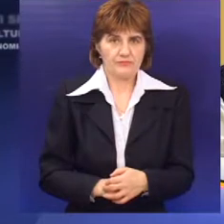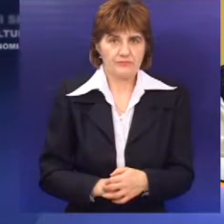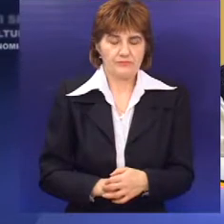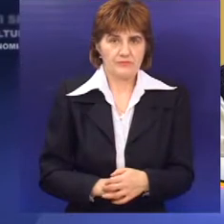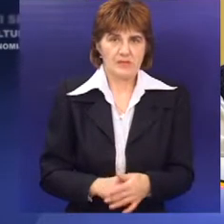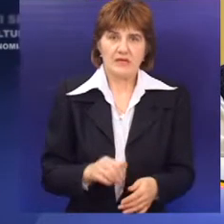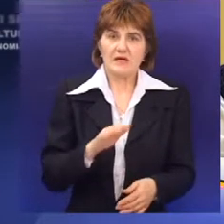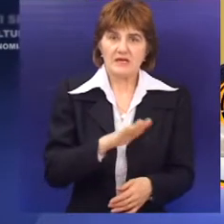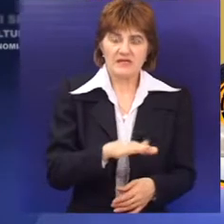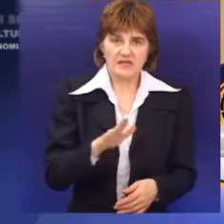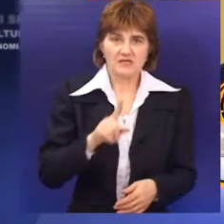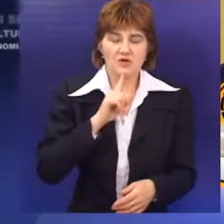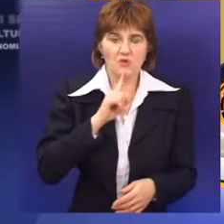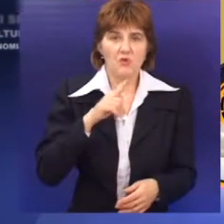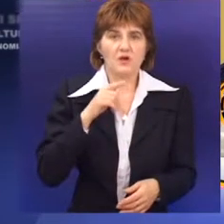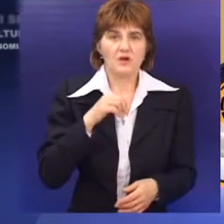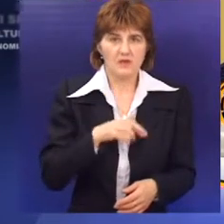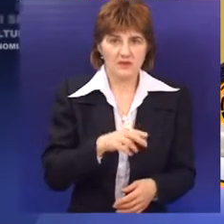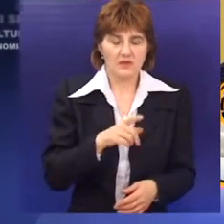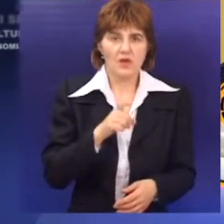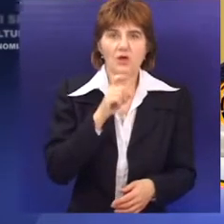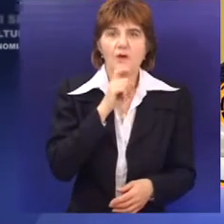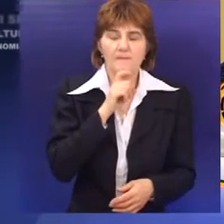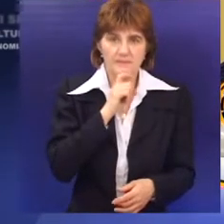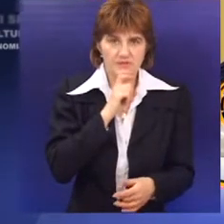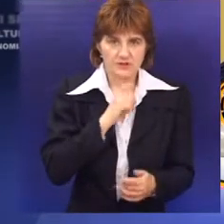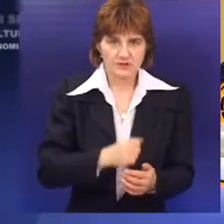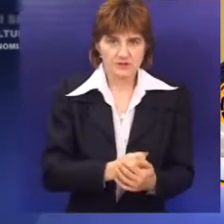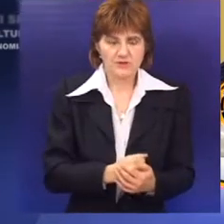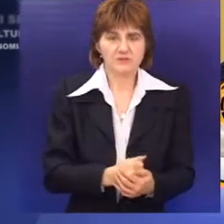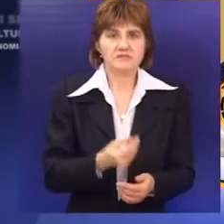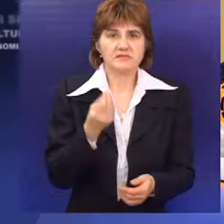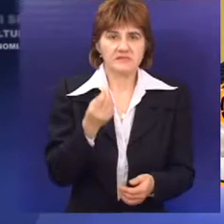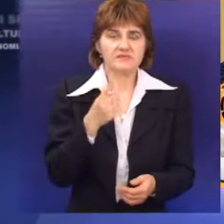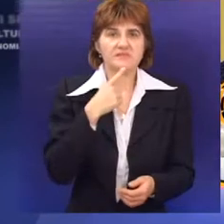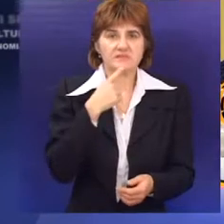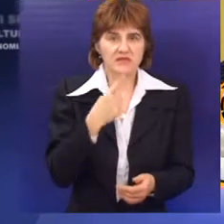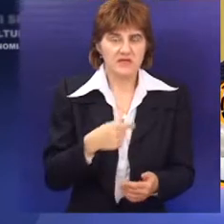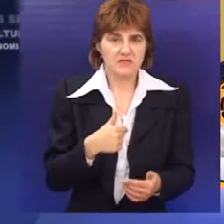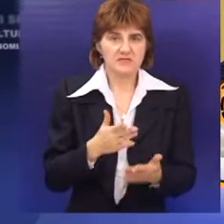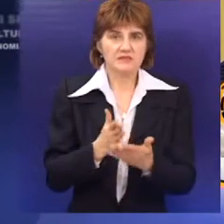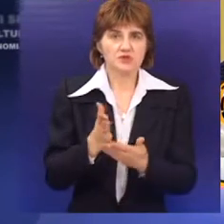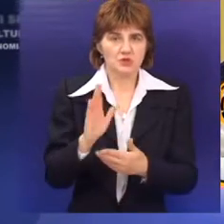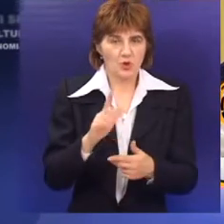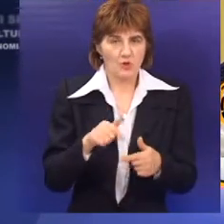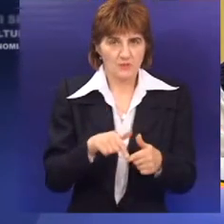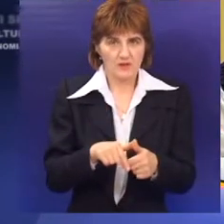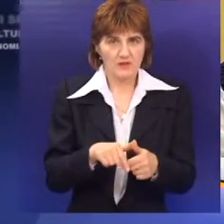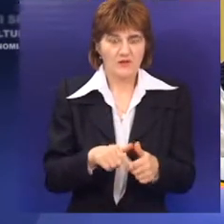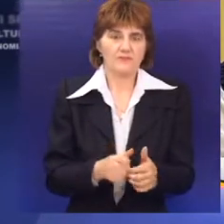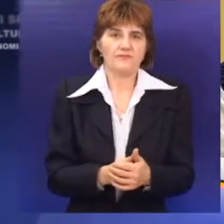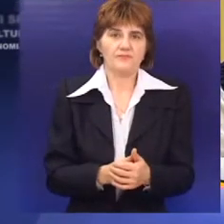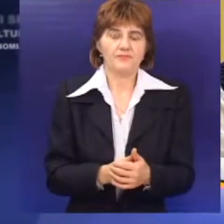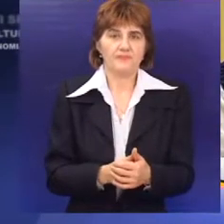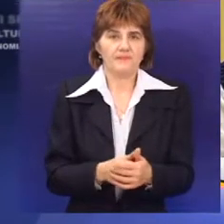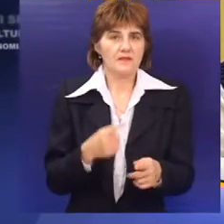idu na mađarskom nastavnom jeziku treba da znaju srpski jezik, zato je ono službeni jezik u ovoj državi. I